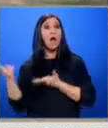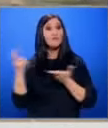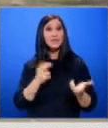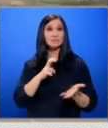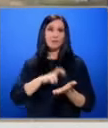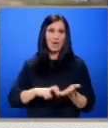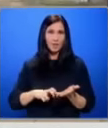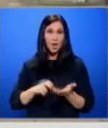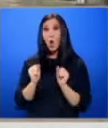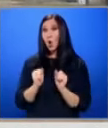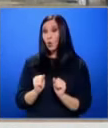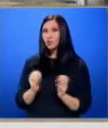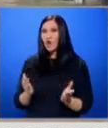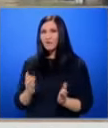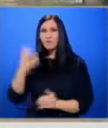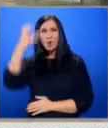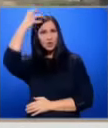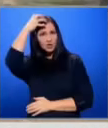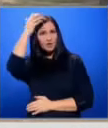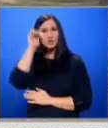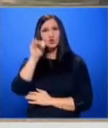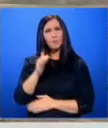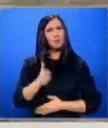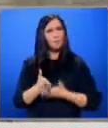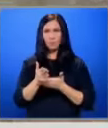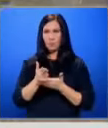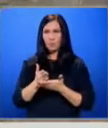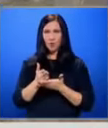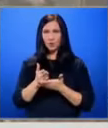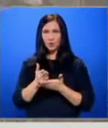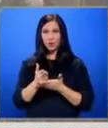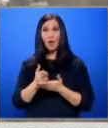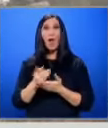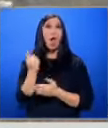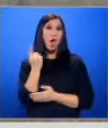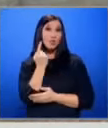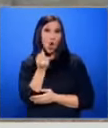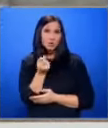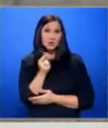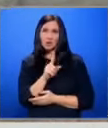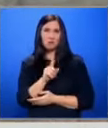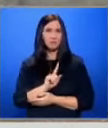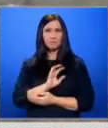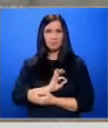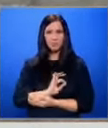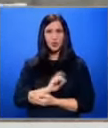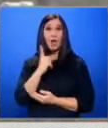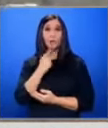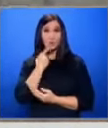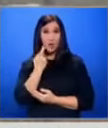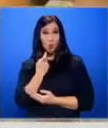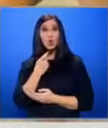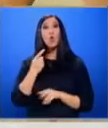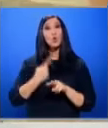Очаквахме от държавата, ще бъдем подпомогнати, едно зърно ми се получи Годишно Йордан